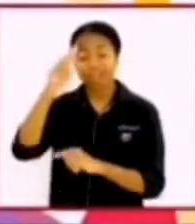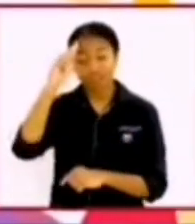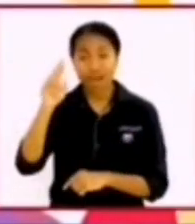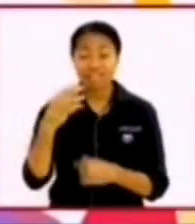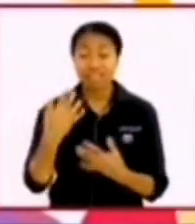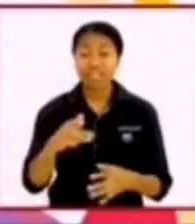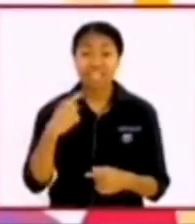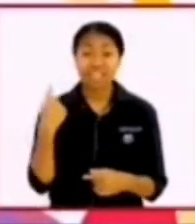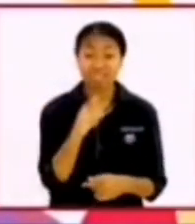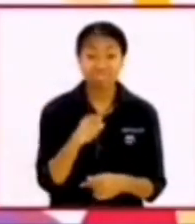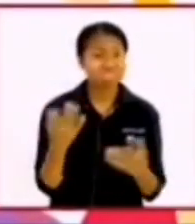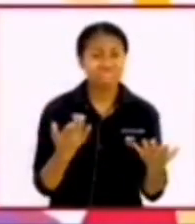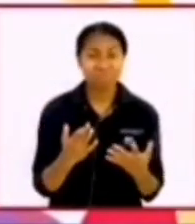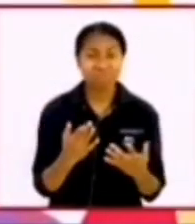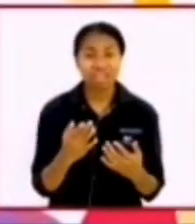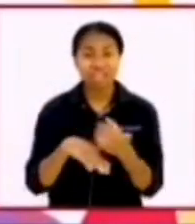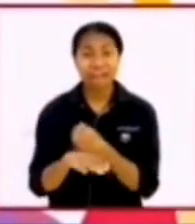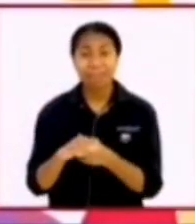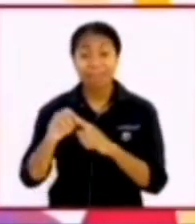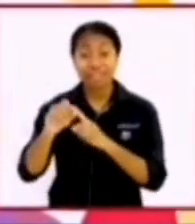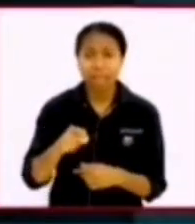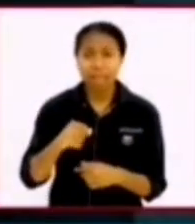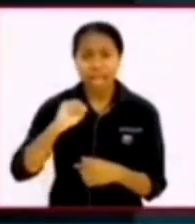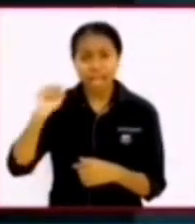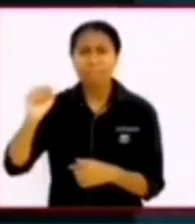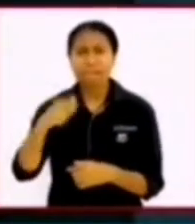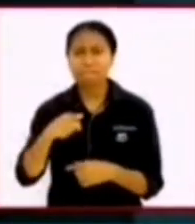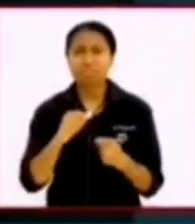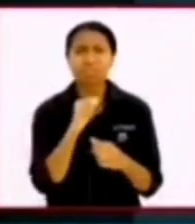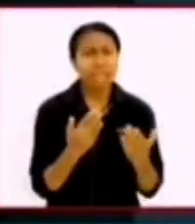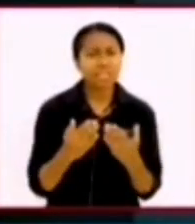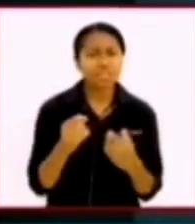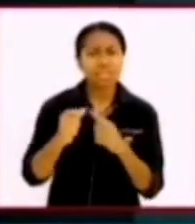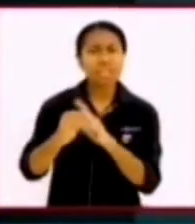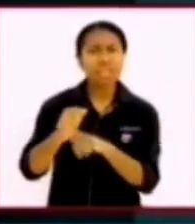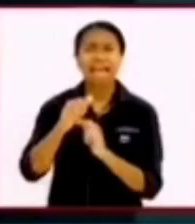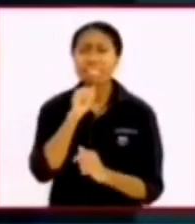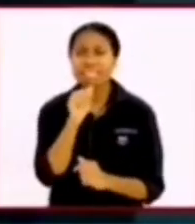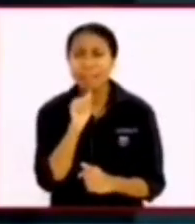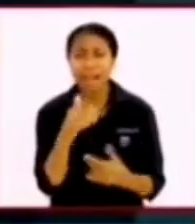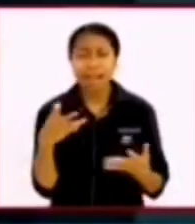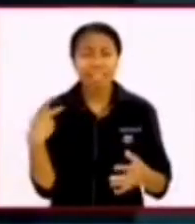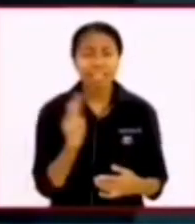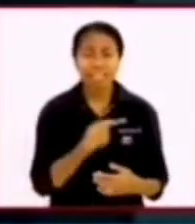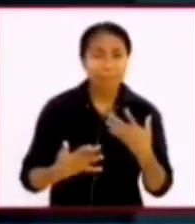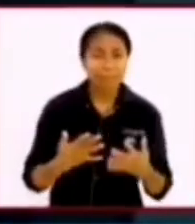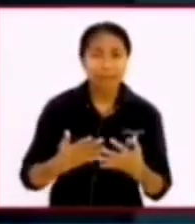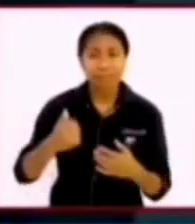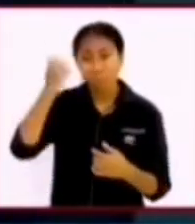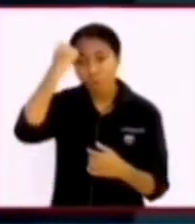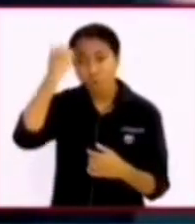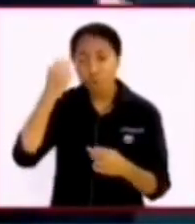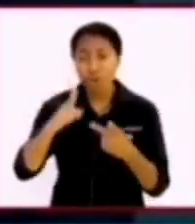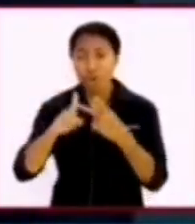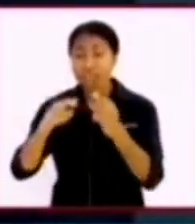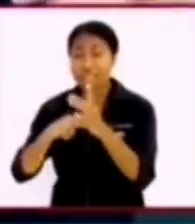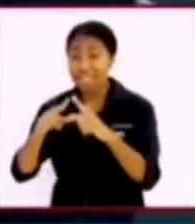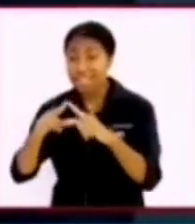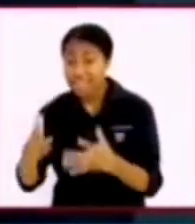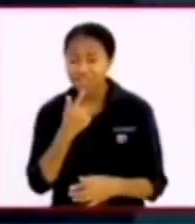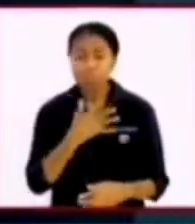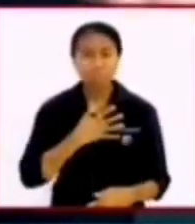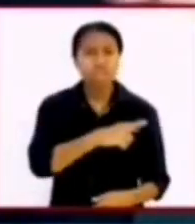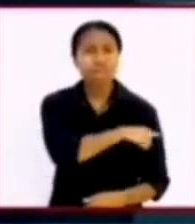tergantung ada di dalam tangan siapa kita memang lemah kita memang hina kita memang bodoh kita tidak punya kemampuan dan